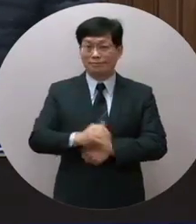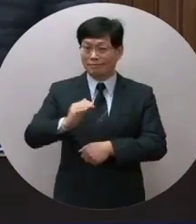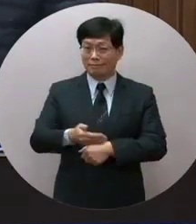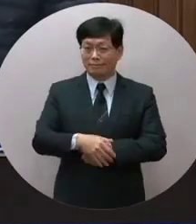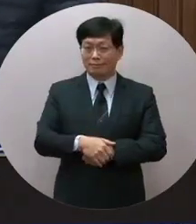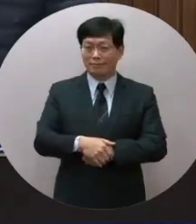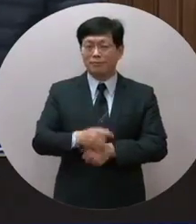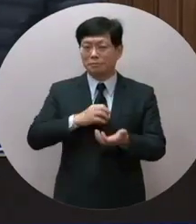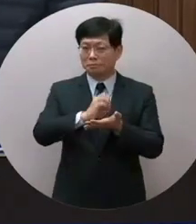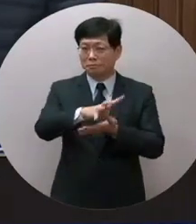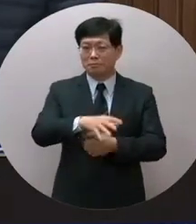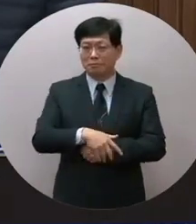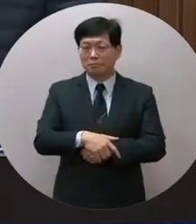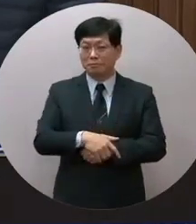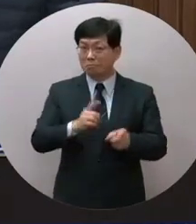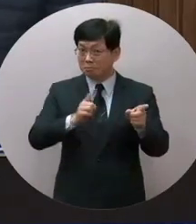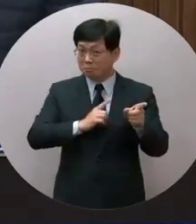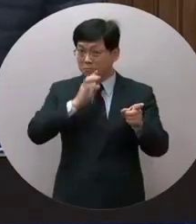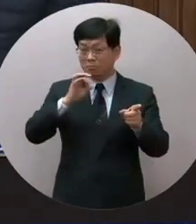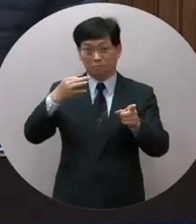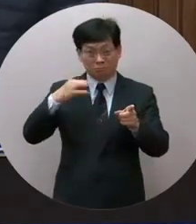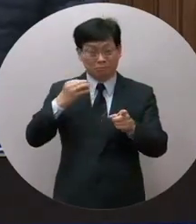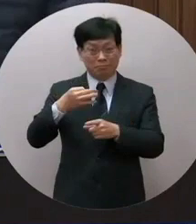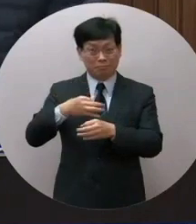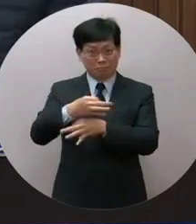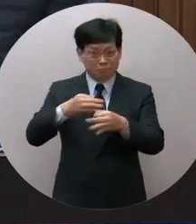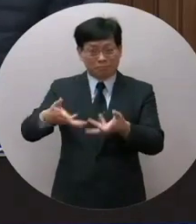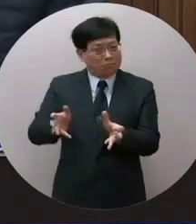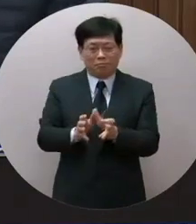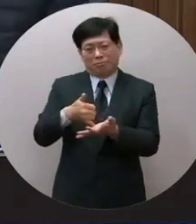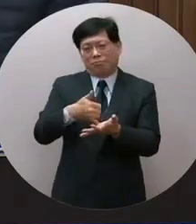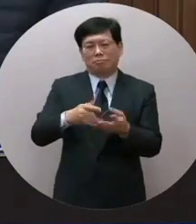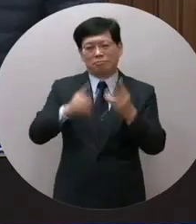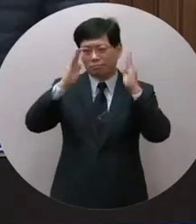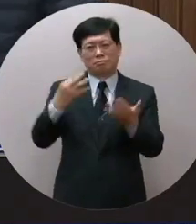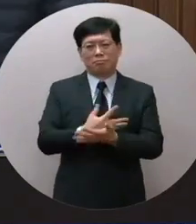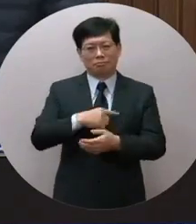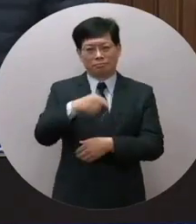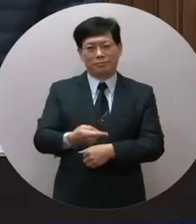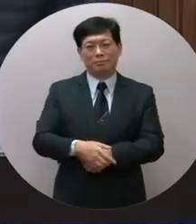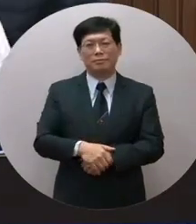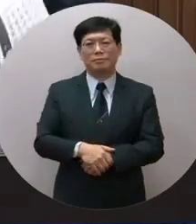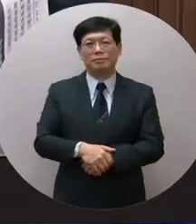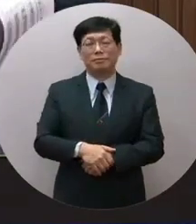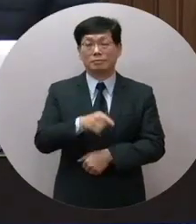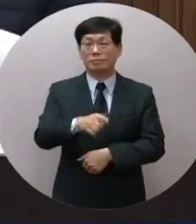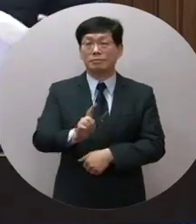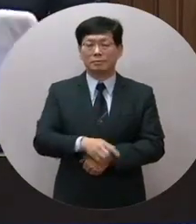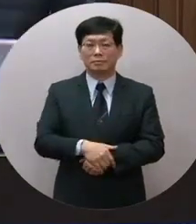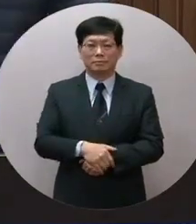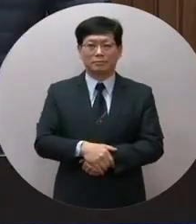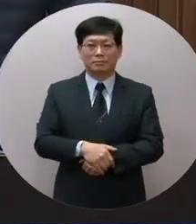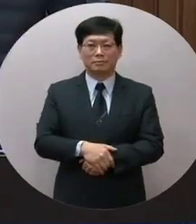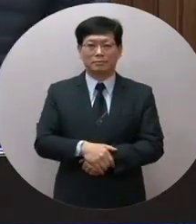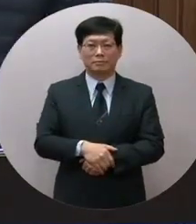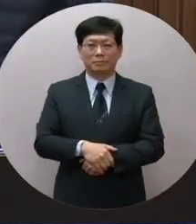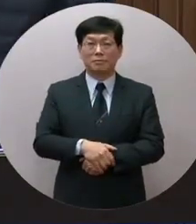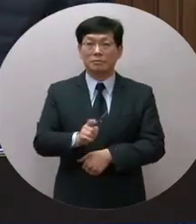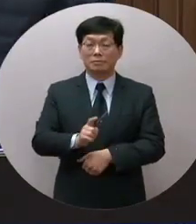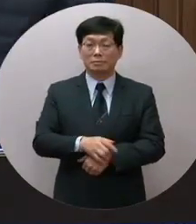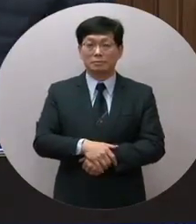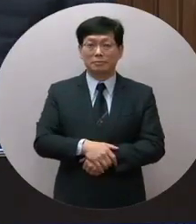但是 我跟你報告您的財經團隊太弱也不認真 往下看這個是這個是